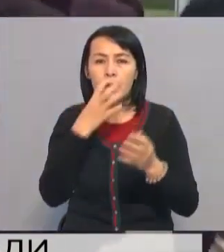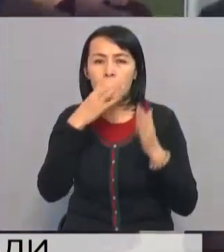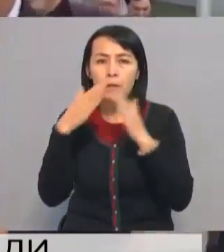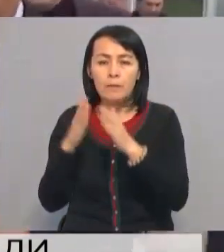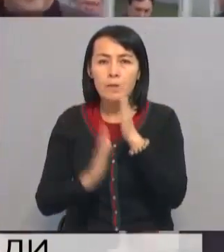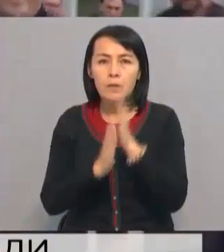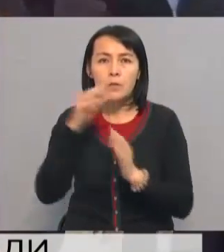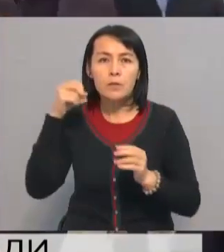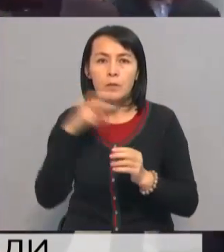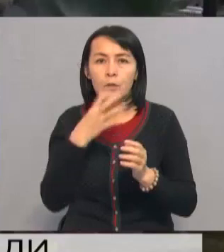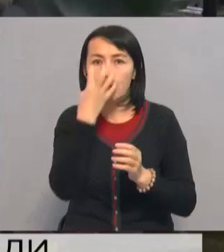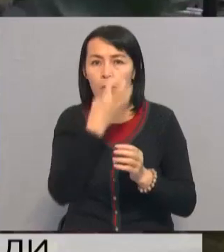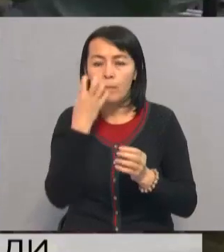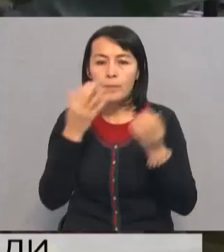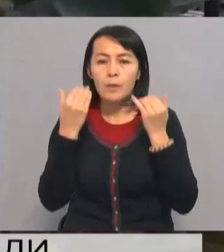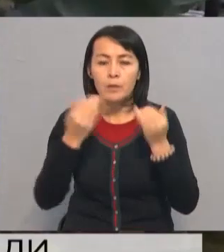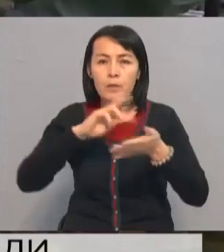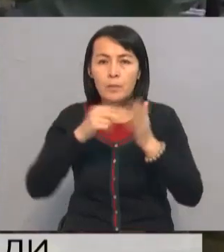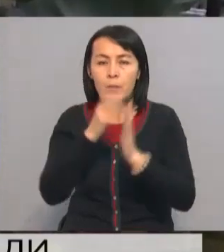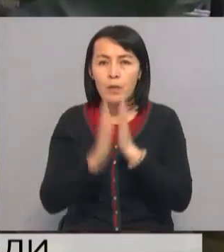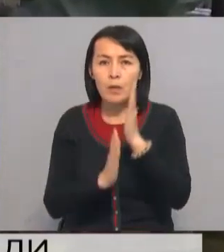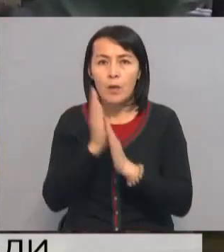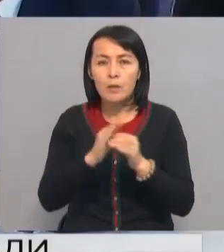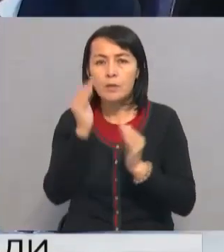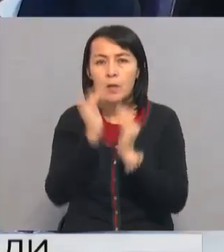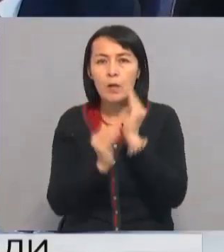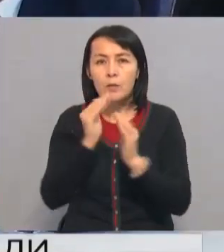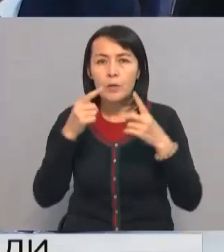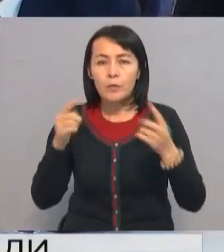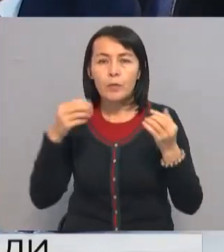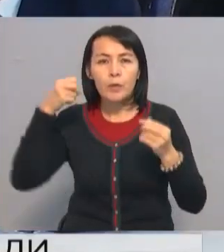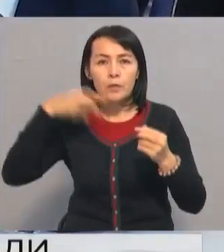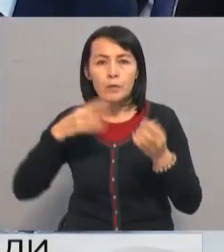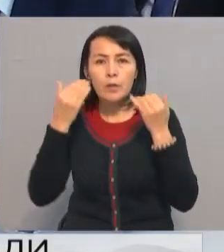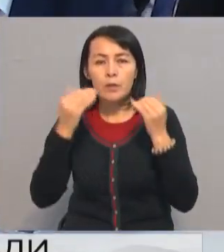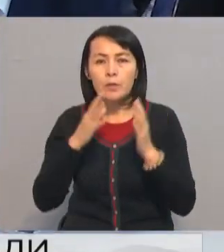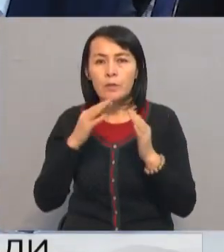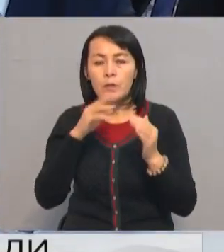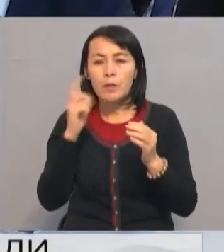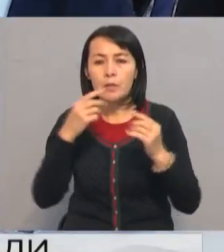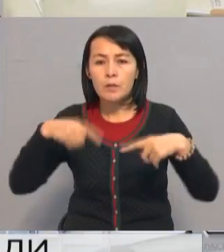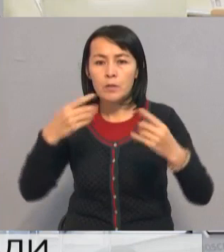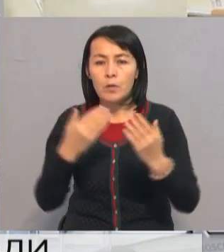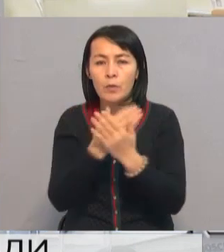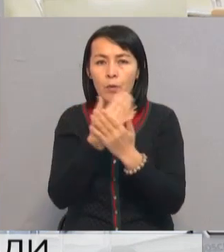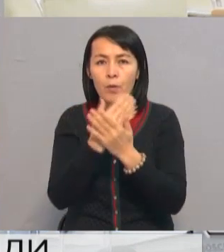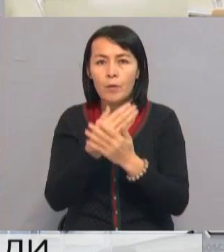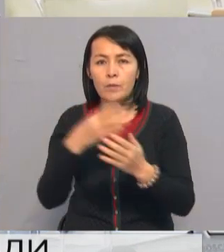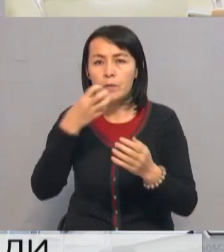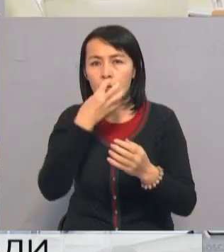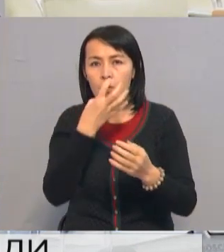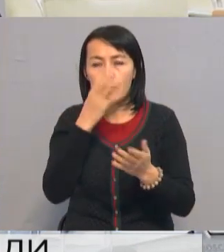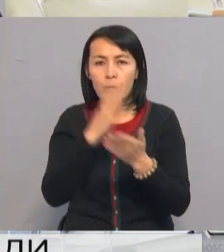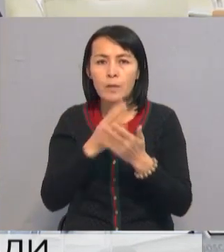также растут клубники и помидоры. Также планируется выращивать огурцы и чернику. Тепличное хозяйство построено по новейшей технологии и оснащено